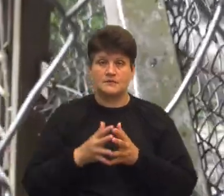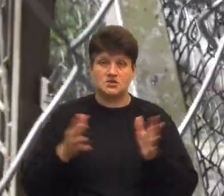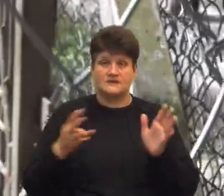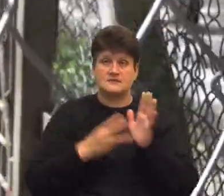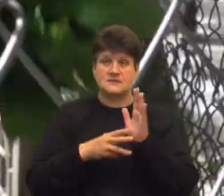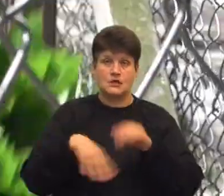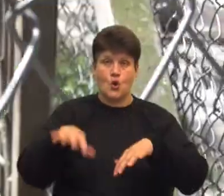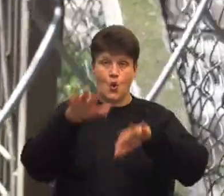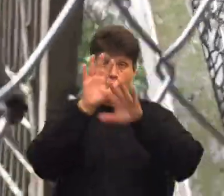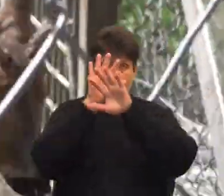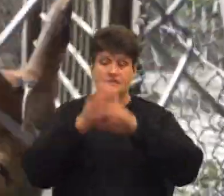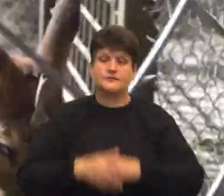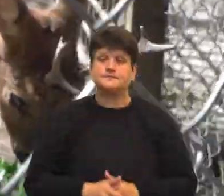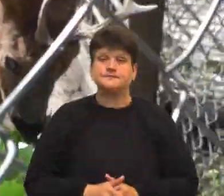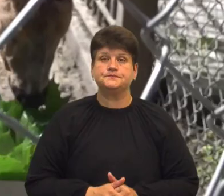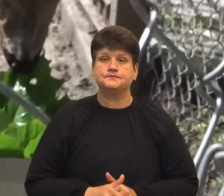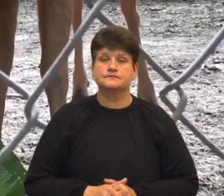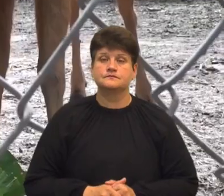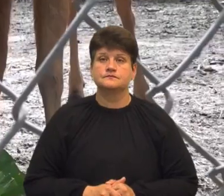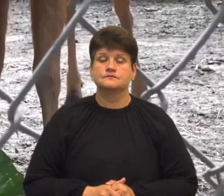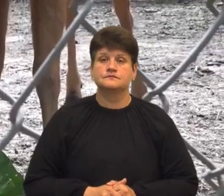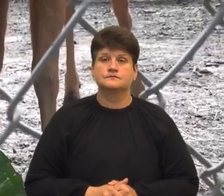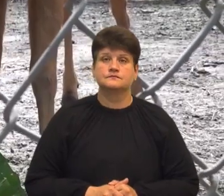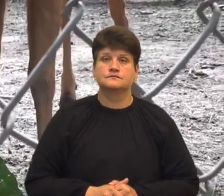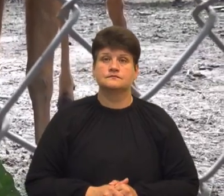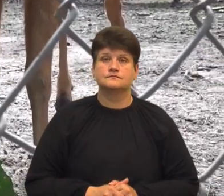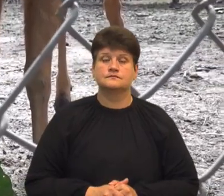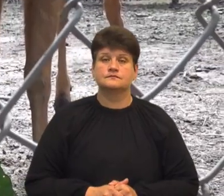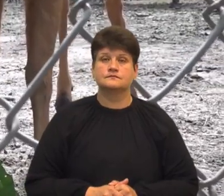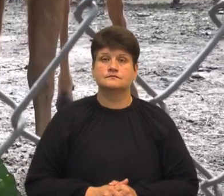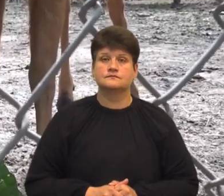Богдана Савицьк, Андрій Бодак, Суспільне новини, Тернопільщина